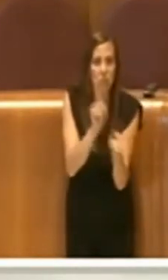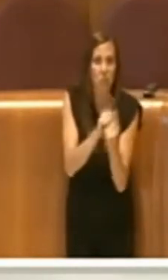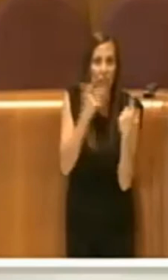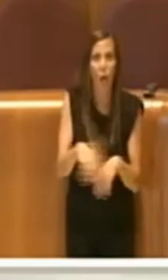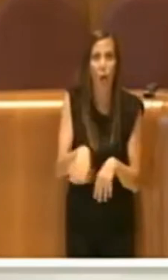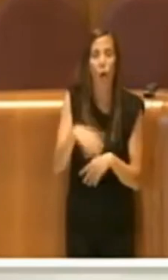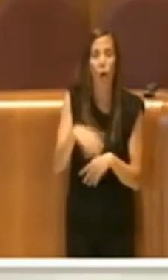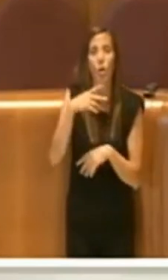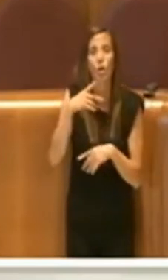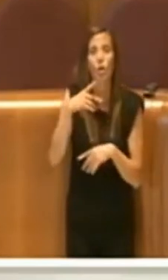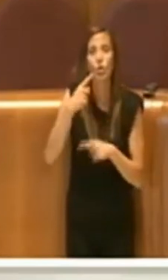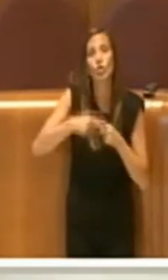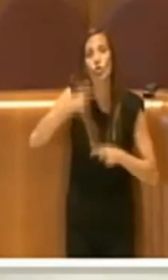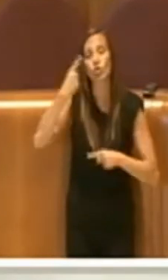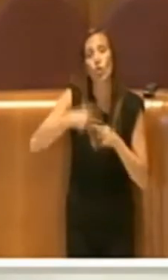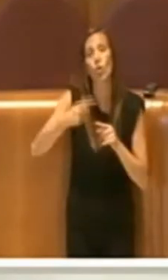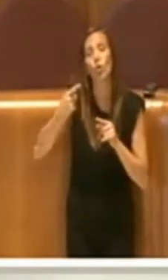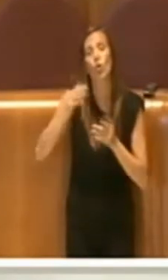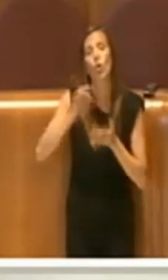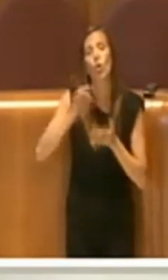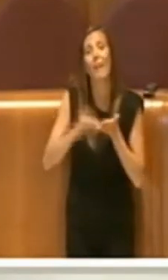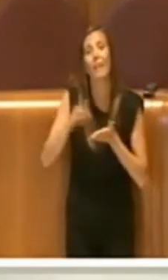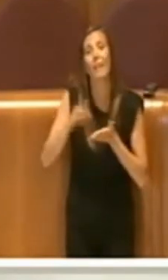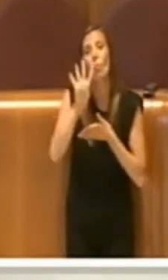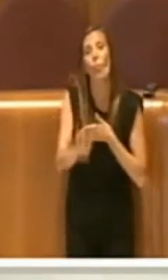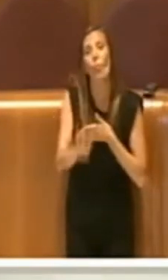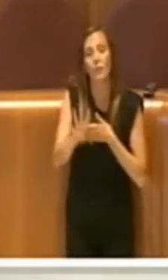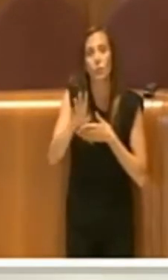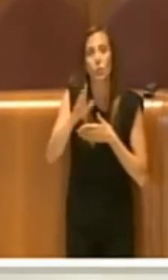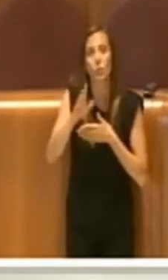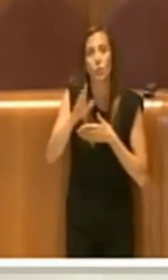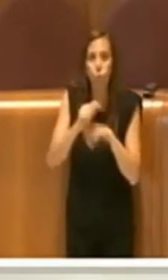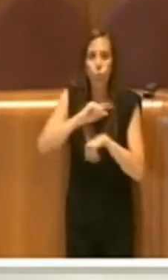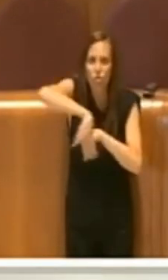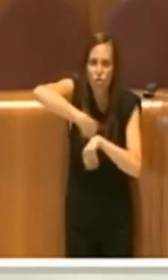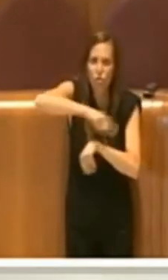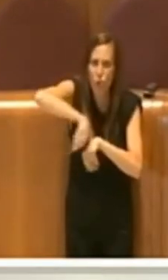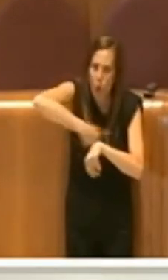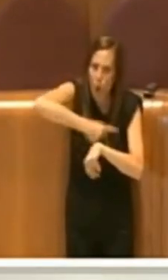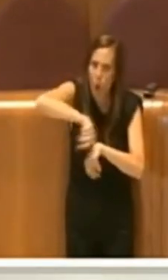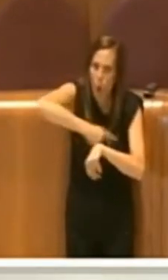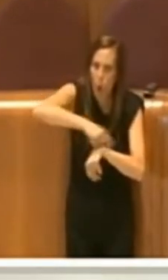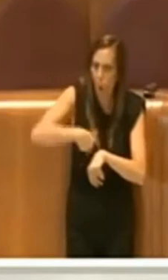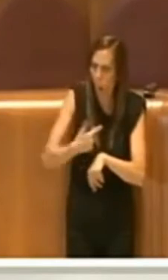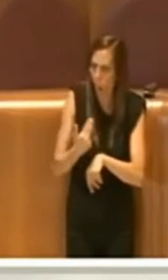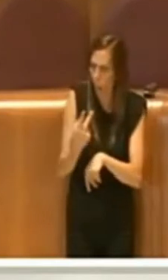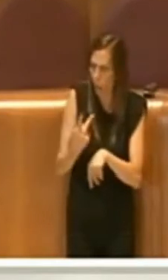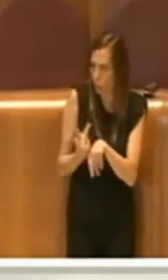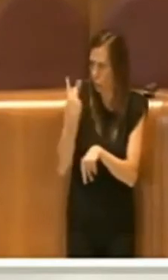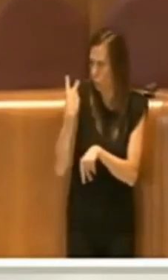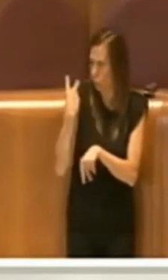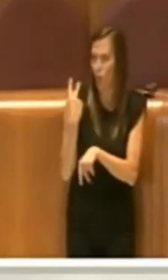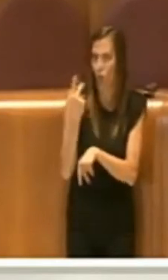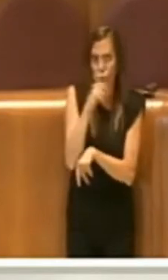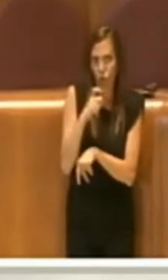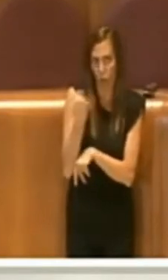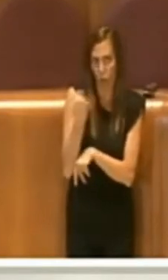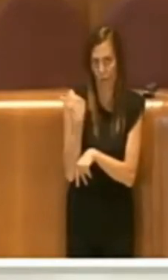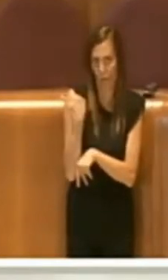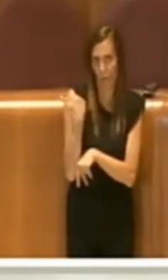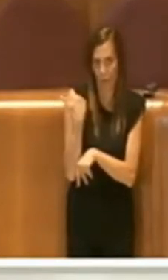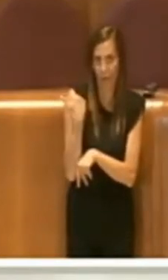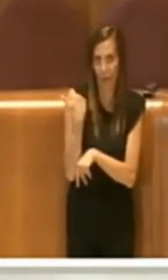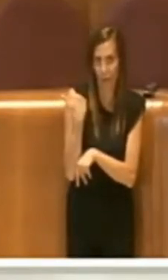4, di ben 11 ore, è molto interessante questo incontro che è stato fatto due giorni fa, che peraltro